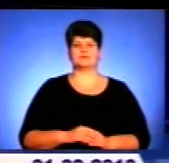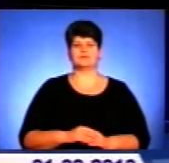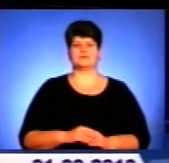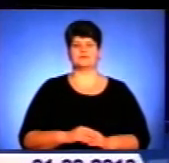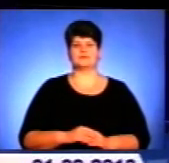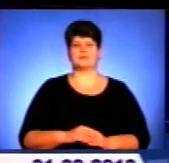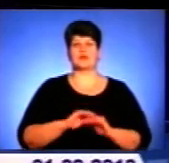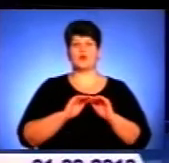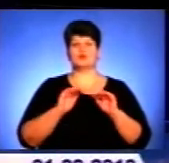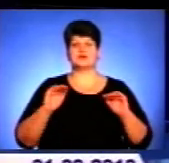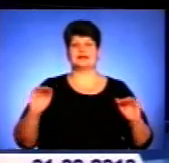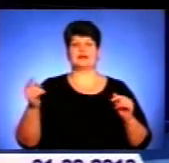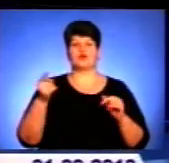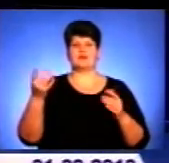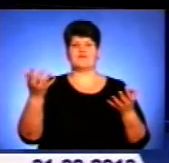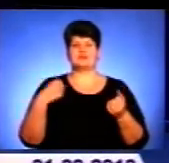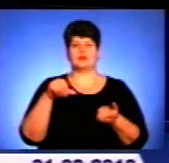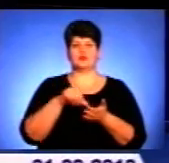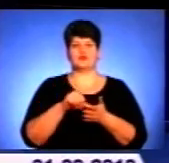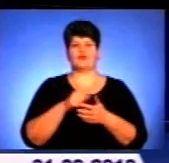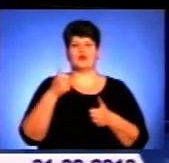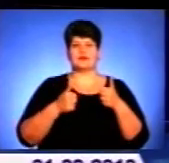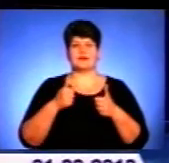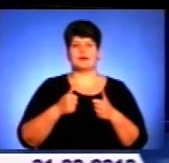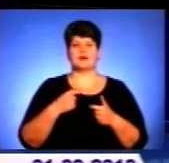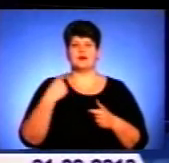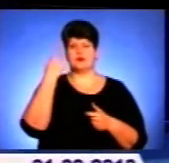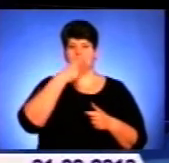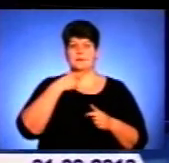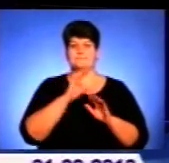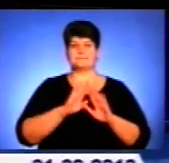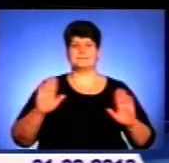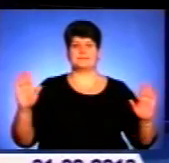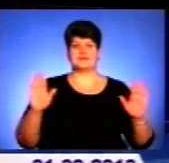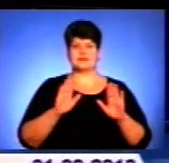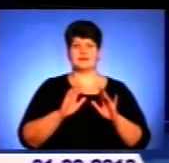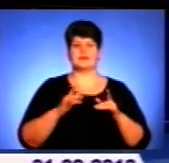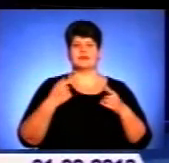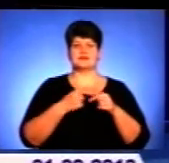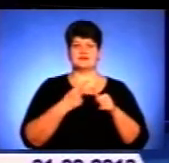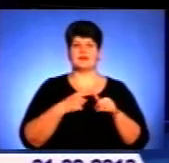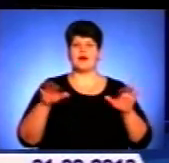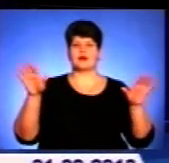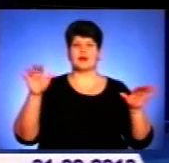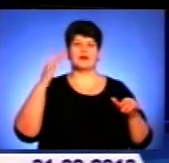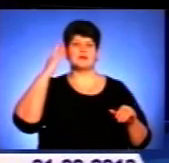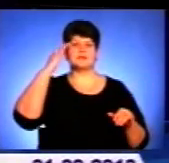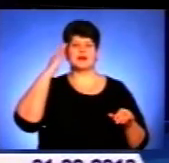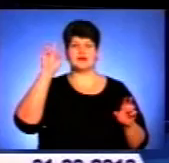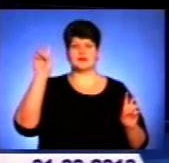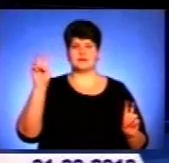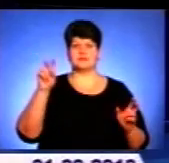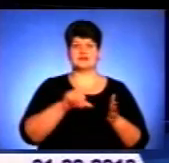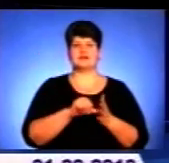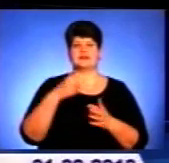Учні Тернополя взяли участь у конкурсі авторської пісні та поезії «На крилах мрії». Свої таланти представили більше 20